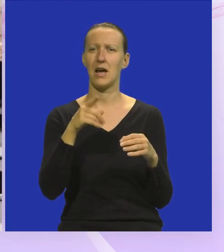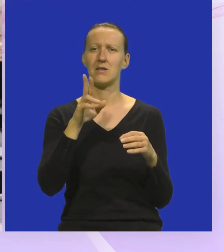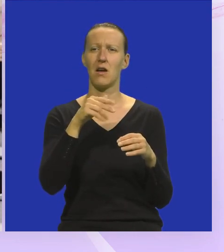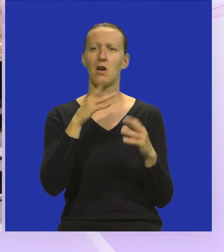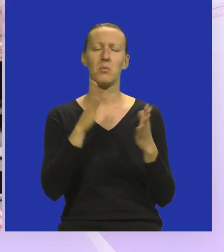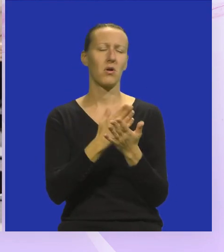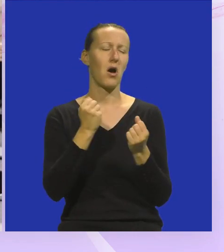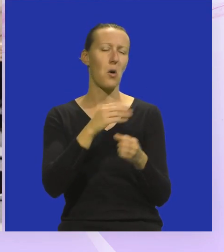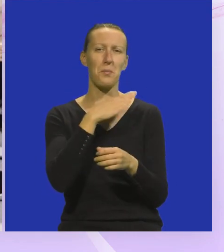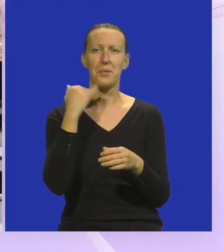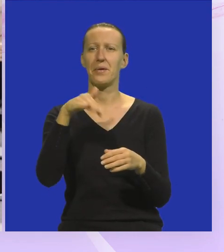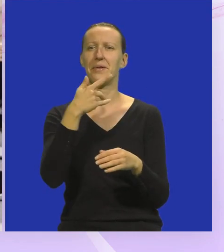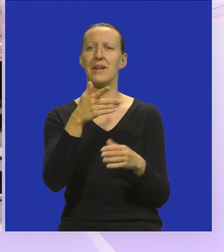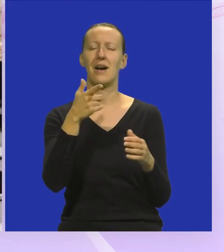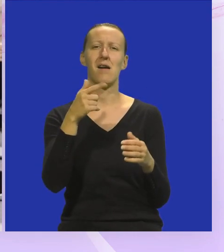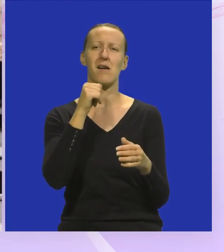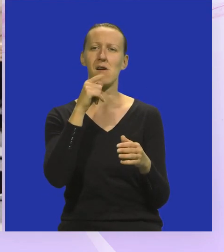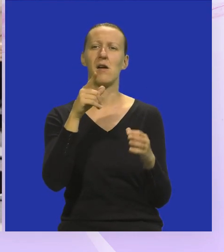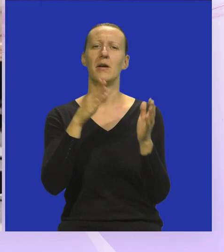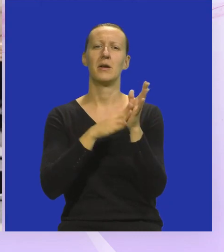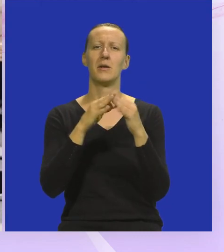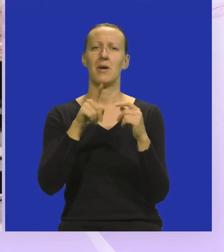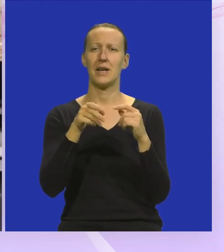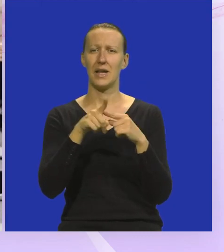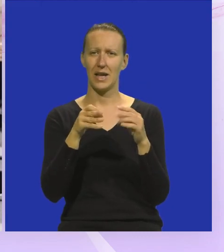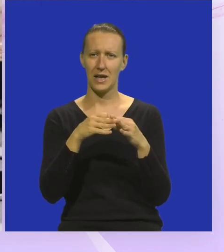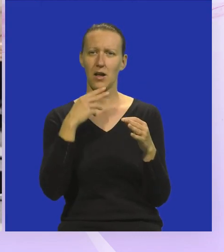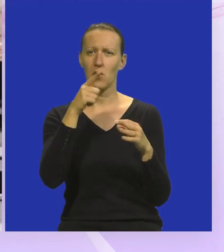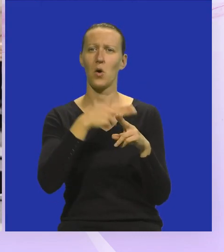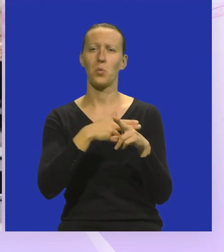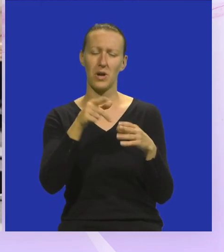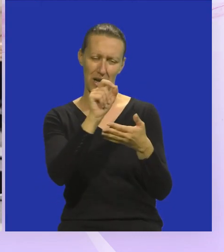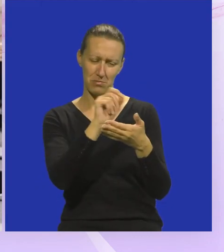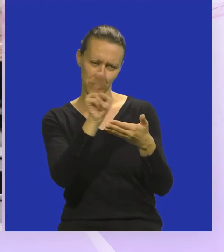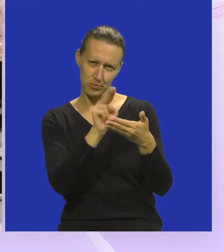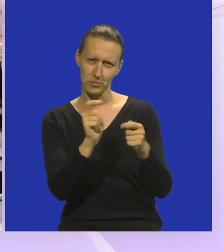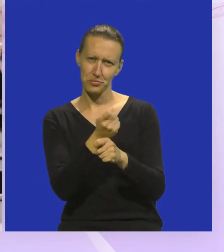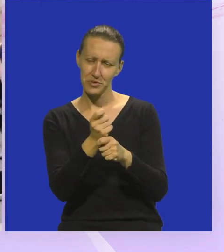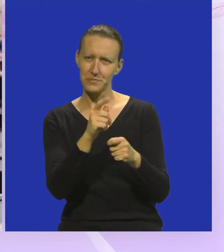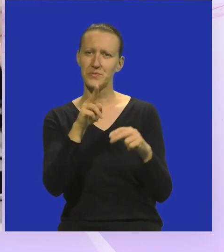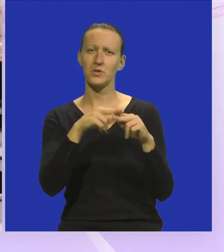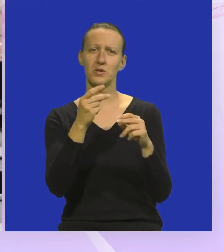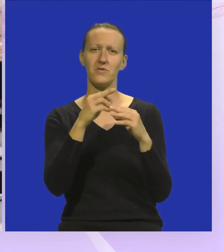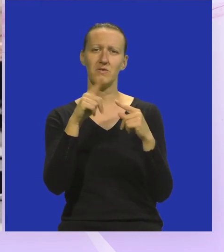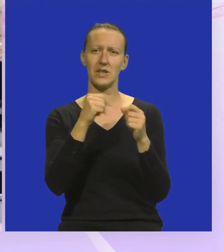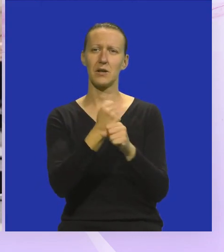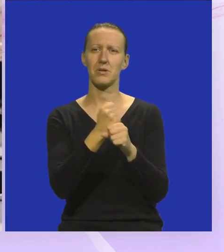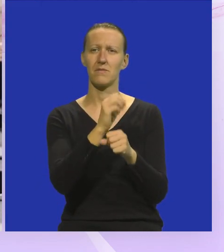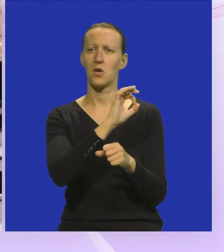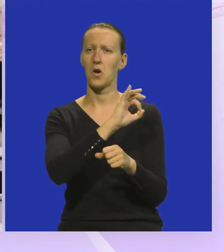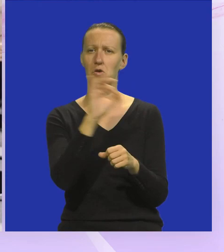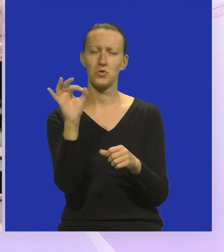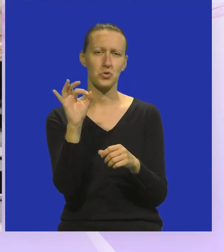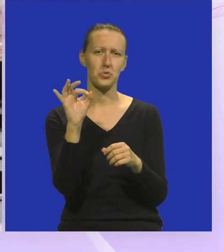Ne znam, stvarno ih je bilo puno, onda se to šlo, ne znam, i Marijeta Matijas koja je urednica elektorica, Iva Horovat je napravila stvarno